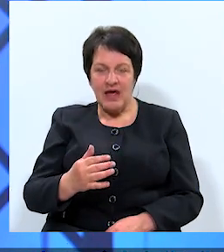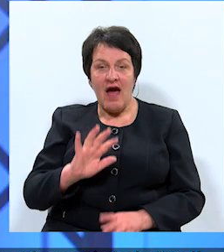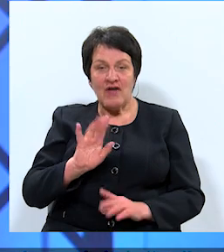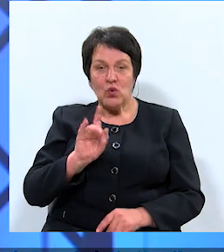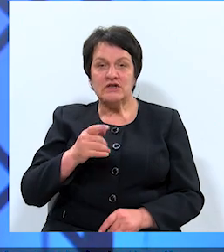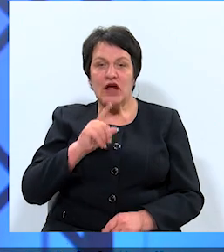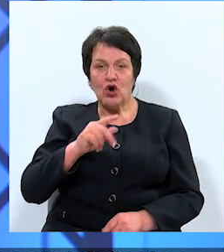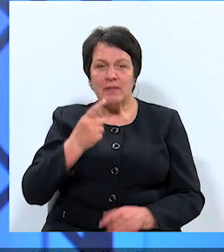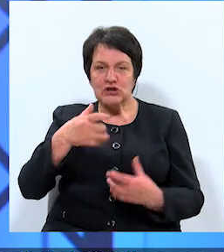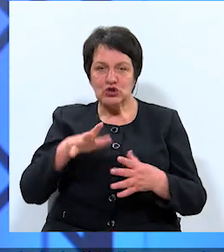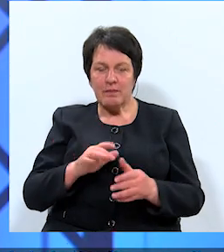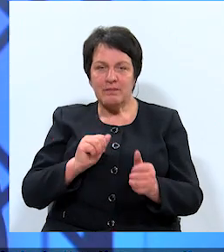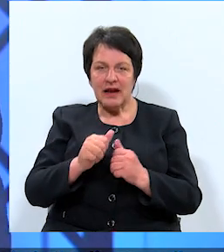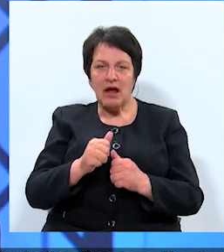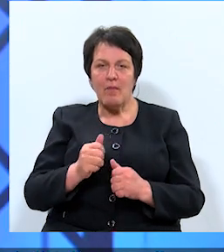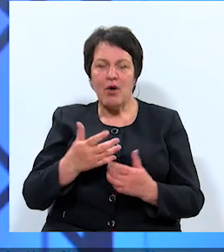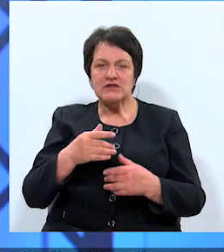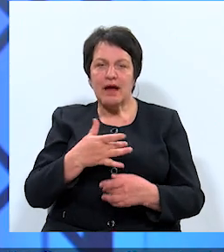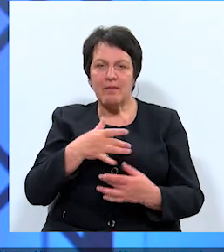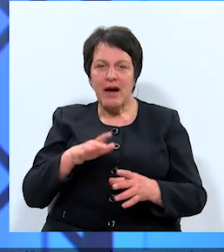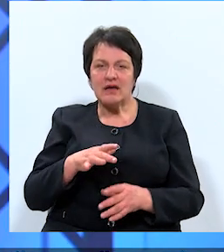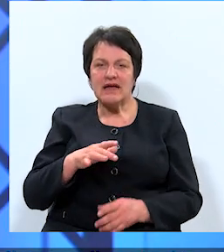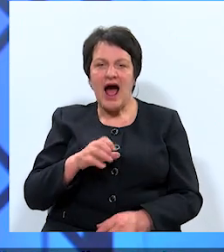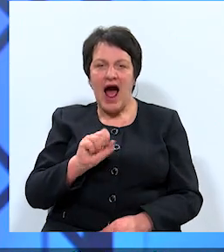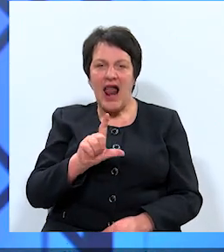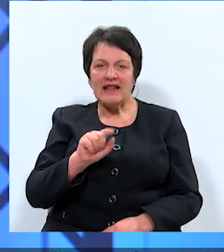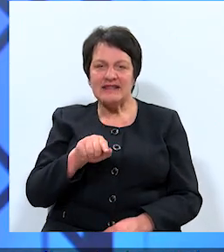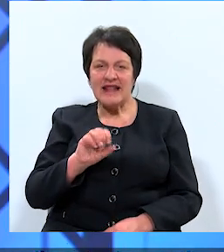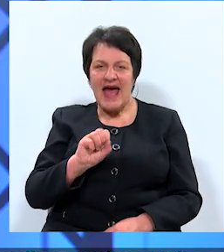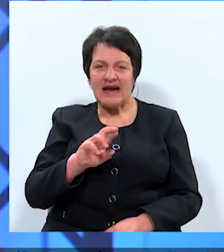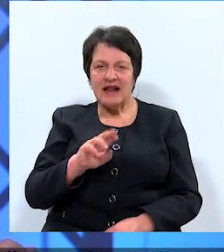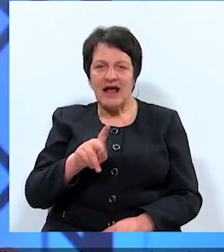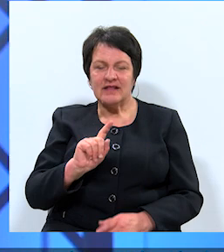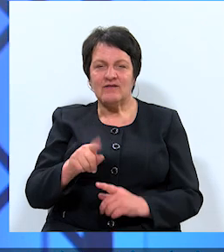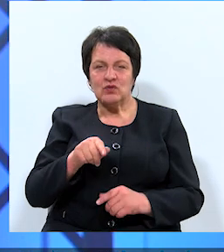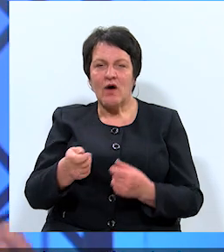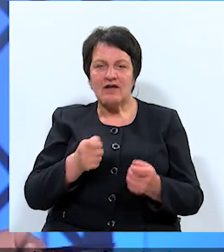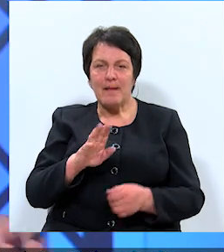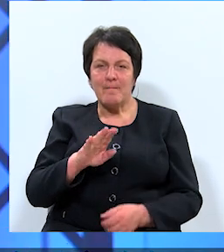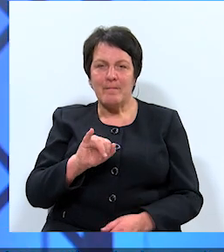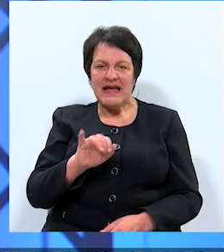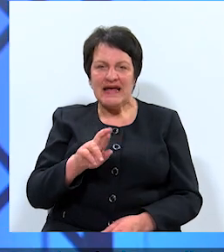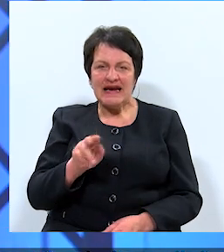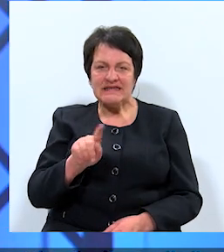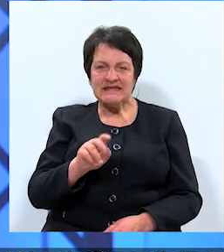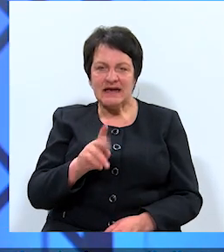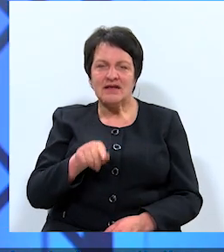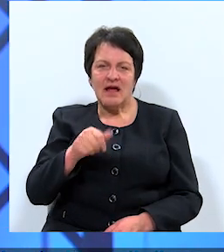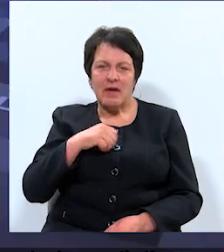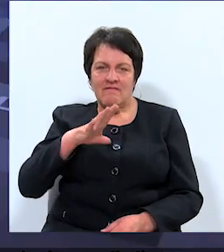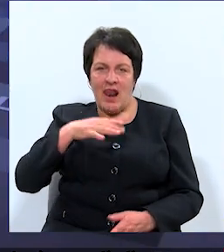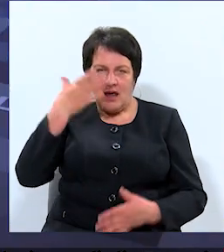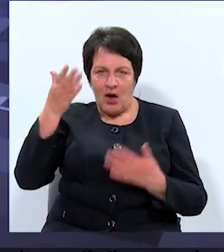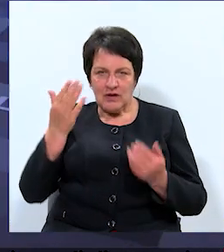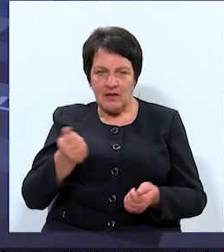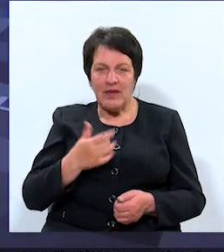domi pretendēja politiskā partija alternatīvē, un tās mēra kandidāts ir Aleksandrs Mirskis. Tegāja vēl jautrāka